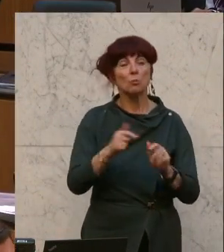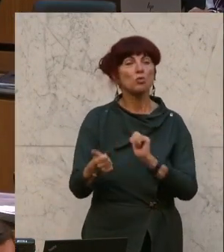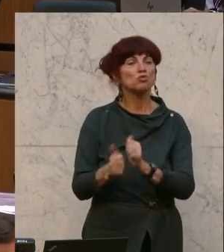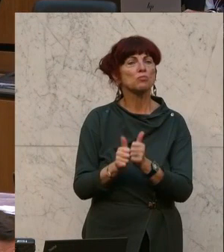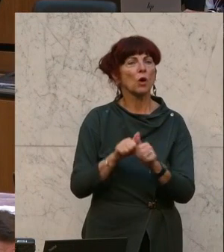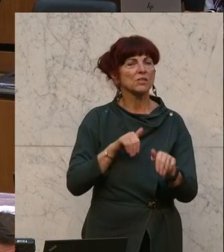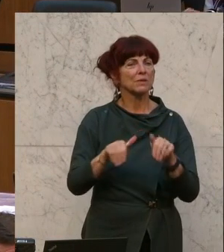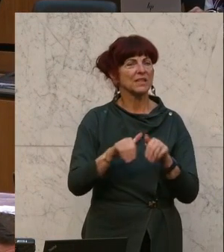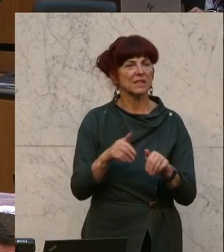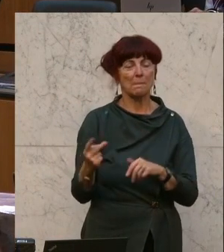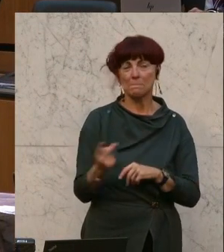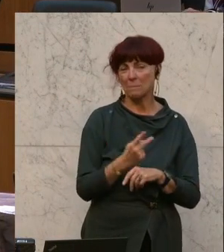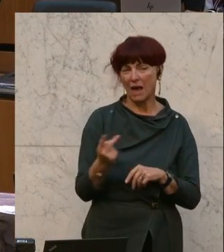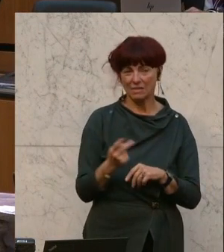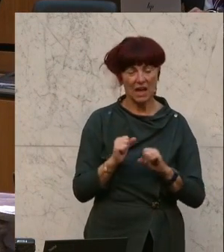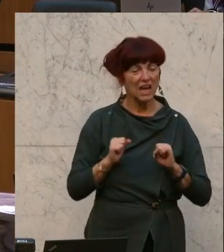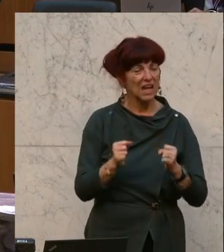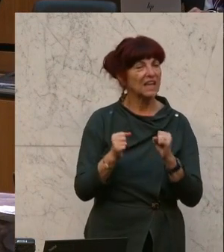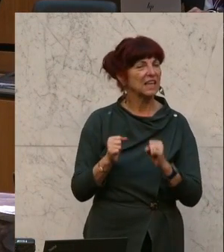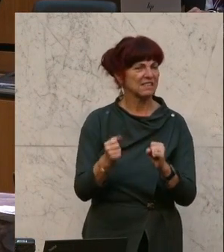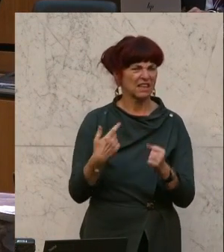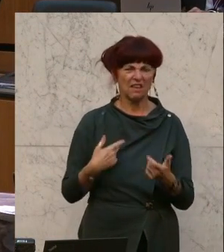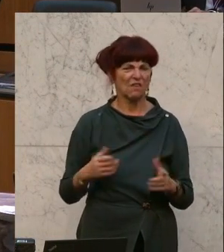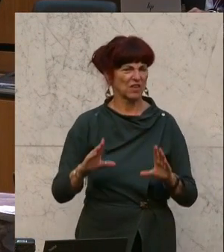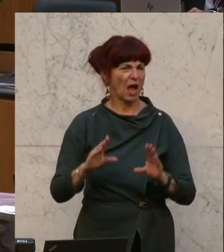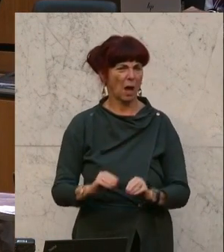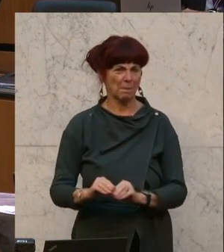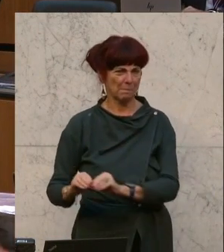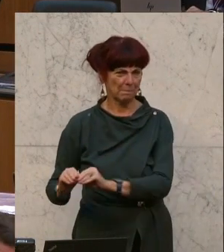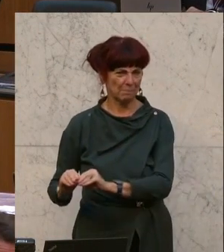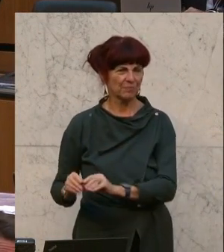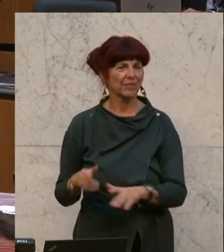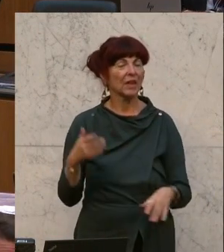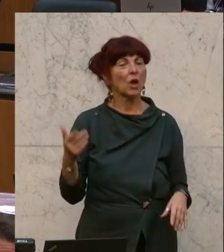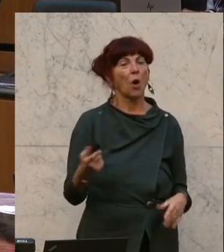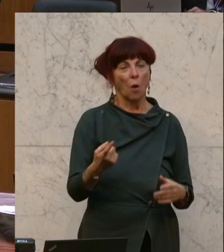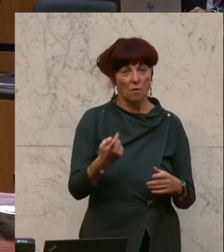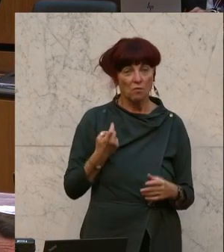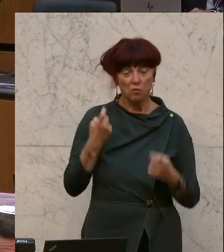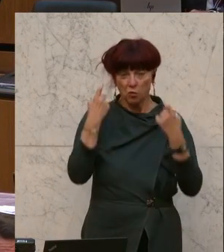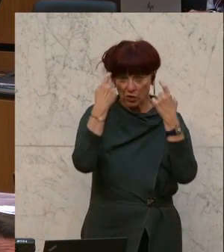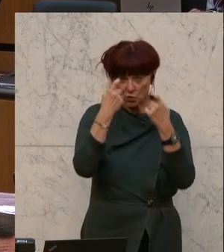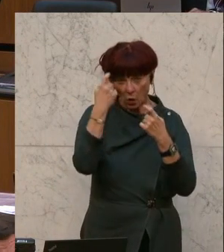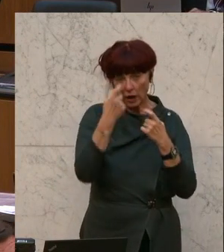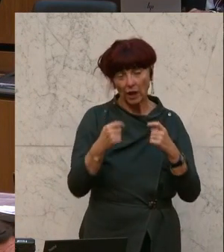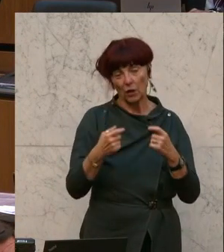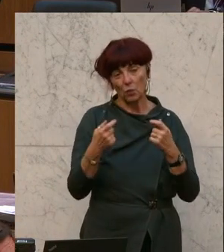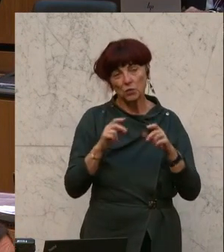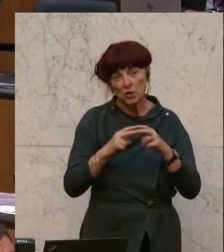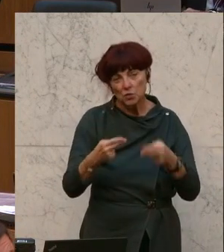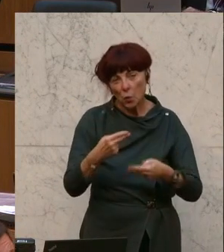haben die Initiative nach einigen Monaten wieder eingestellt. Was ist zu den Vorsorgeuntersuchungen zu sagen? Auch eine wichtige